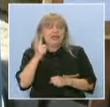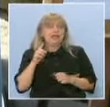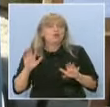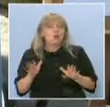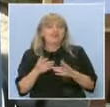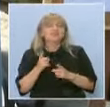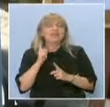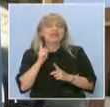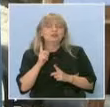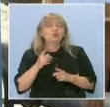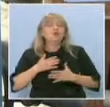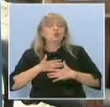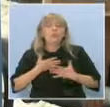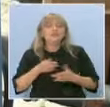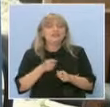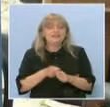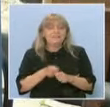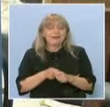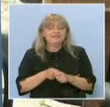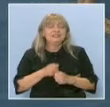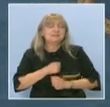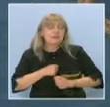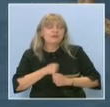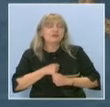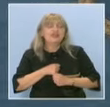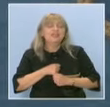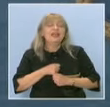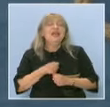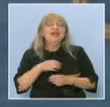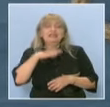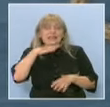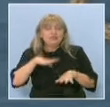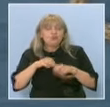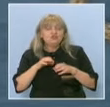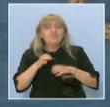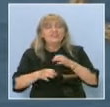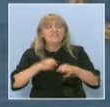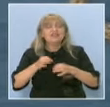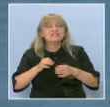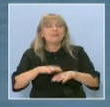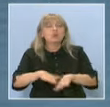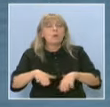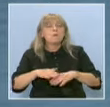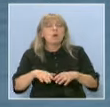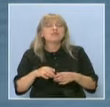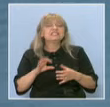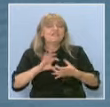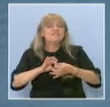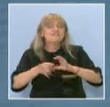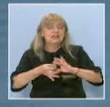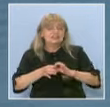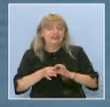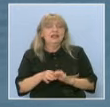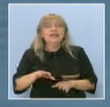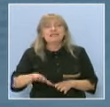което те много обичат да правят и се мъчат да се научат, е да връзват морски възли. За малките юнги, които най-много обичат да отсветяват,